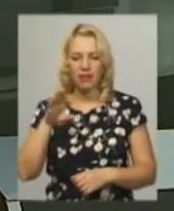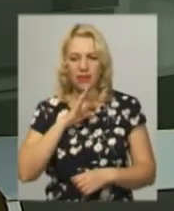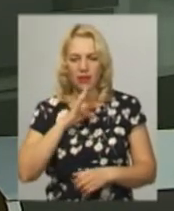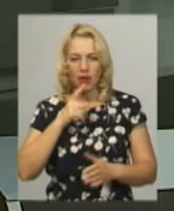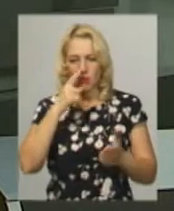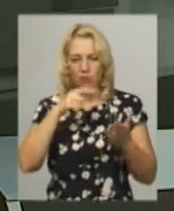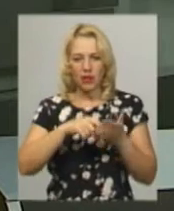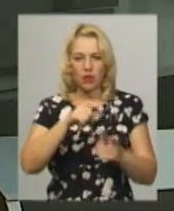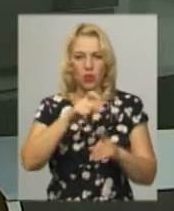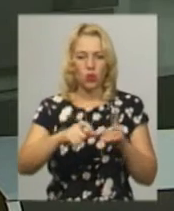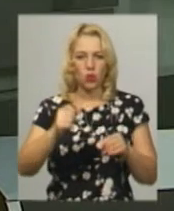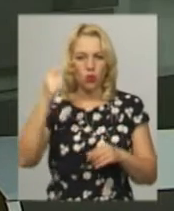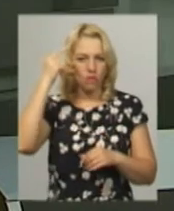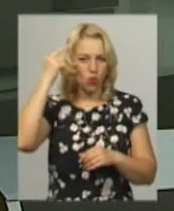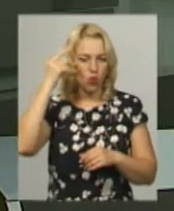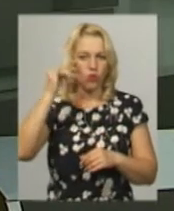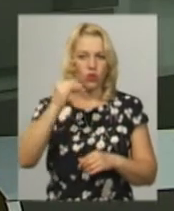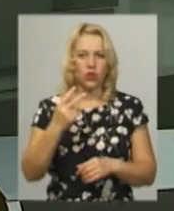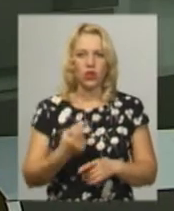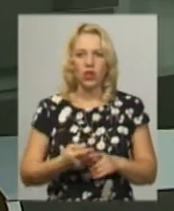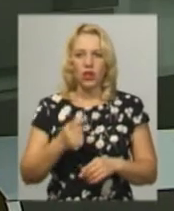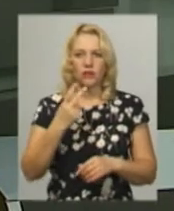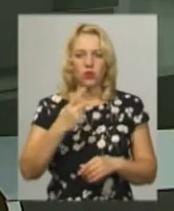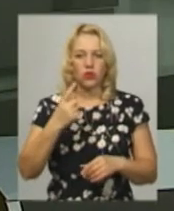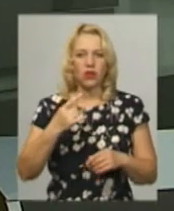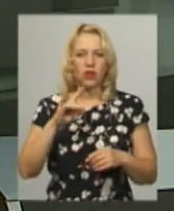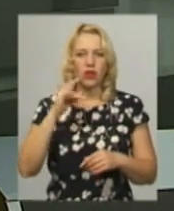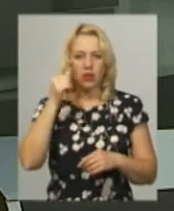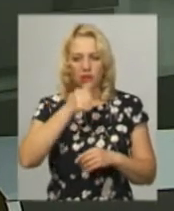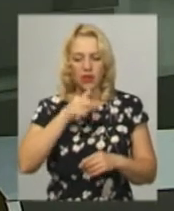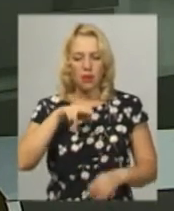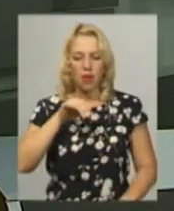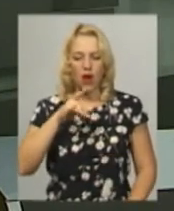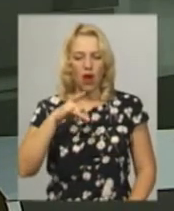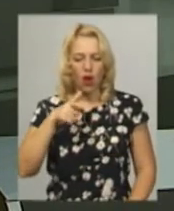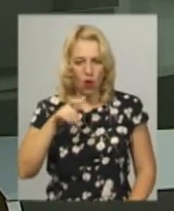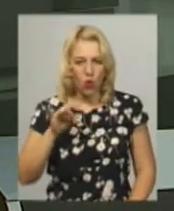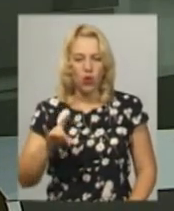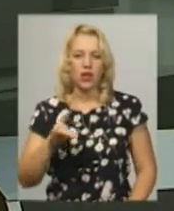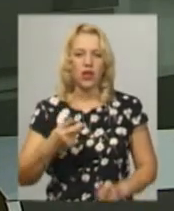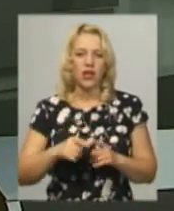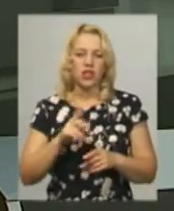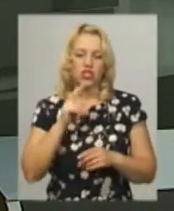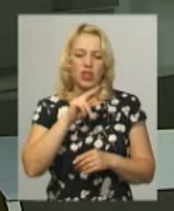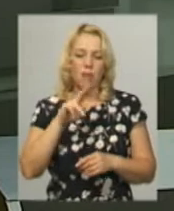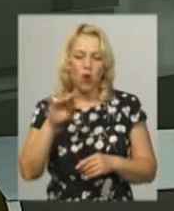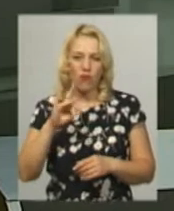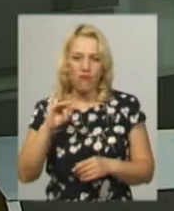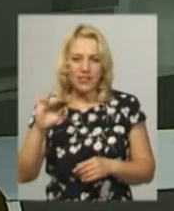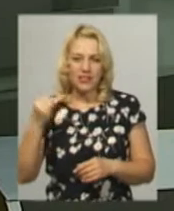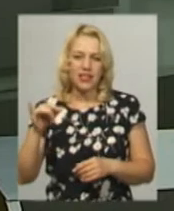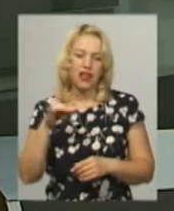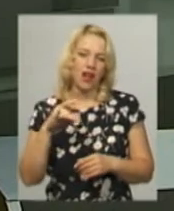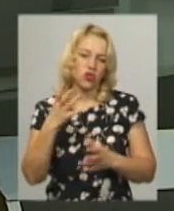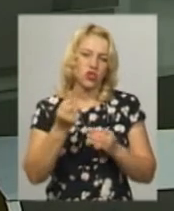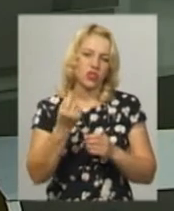втрапила жінці у голову. Та 21-річного Дмитра Пагора з Чомировецького району. Ще 10 поранено. Учора обвинувачувальний акт щодо